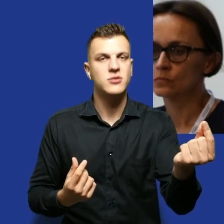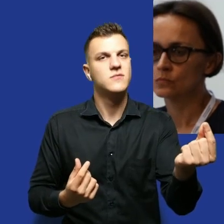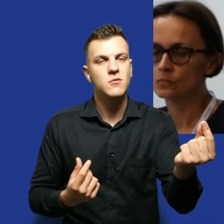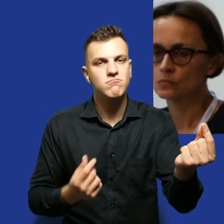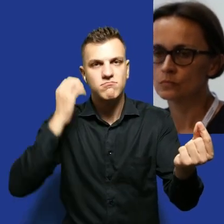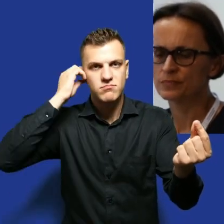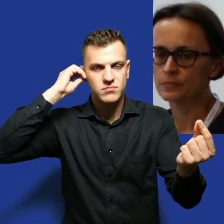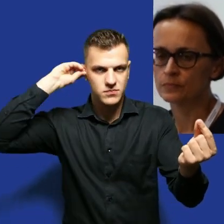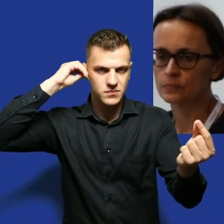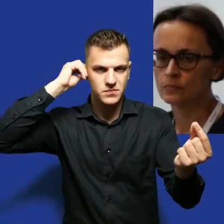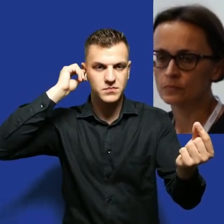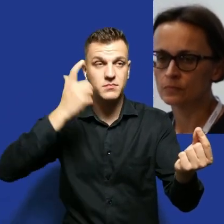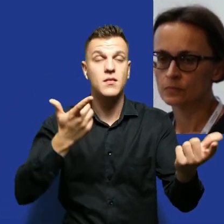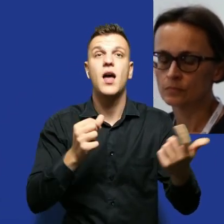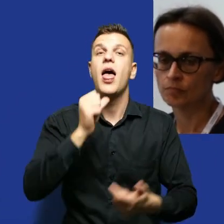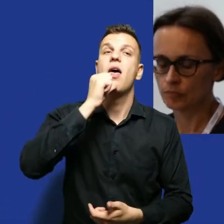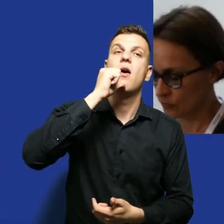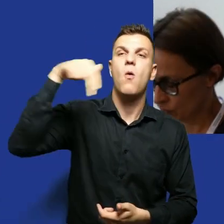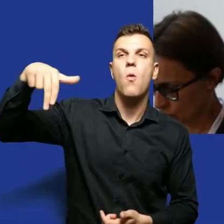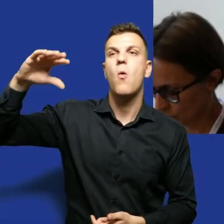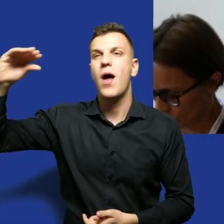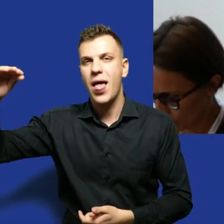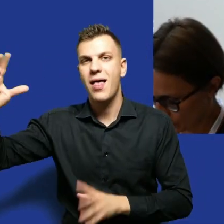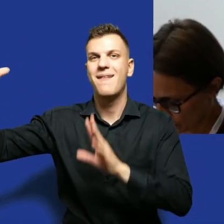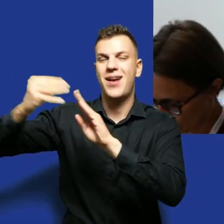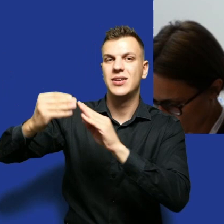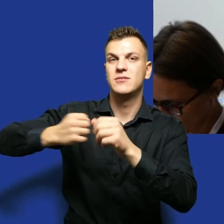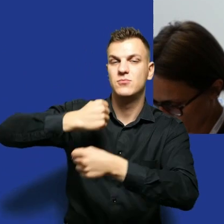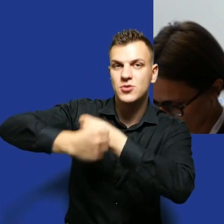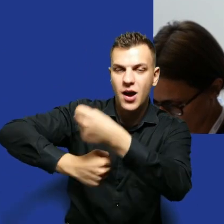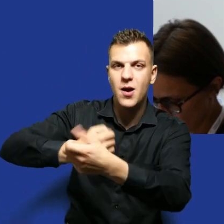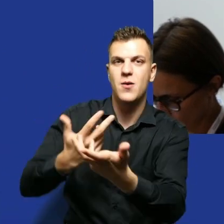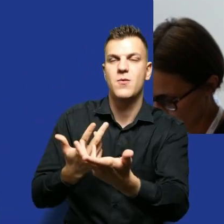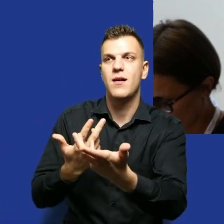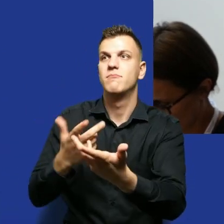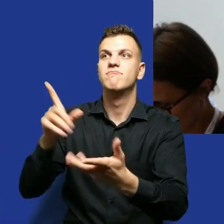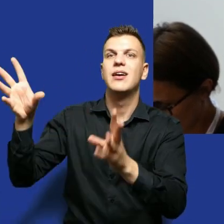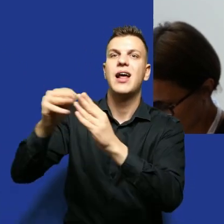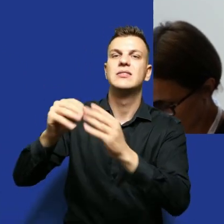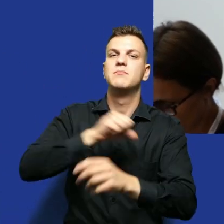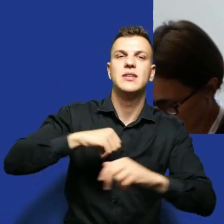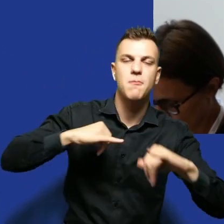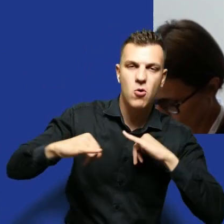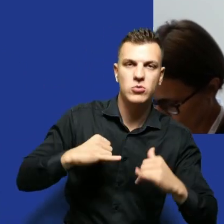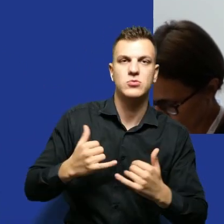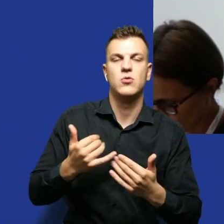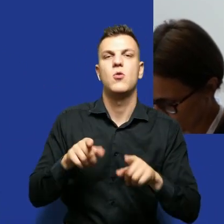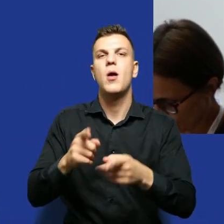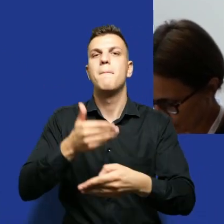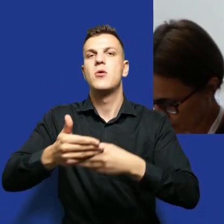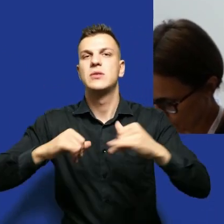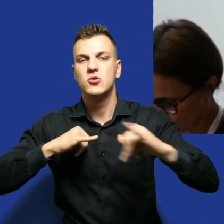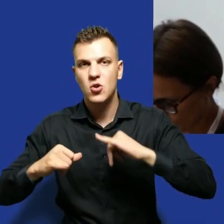Unią Europejską w działaniach pomiędzy samorządem, organizacjami pozarządowymi, partnerami